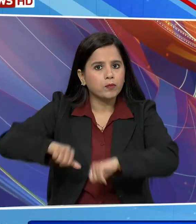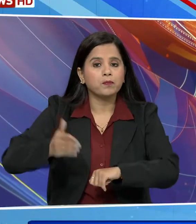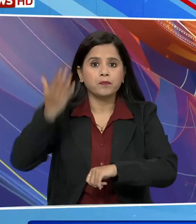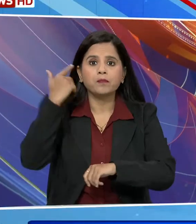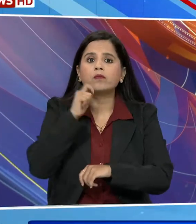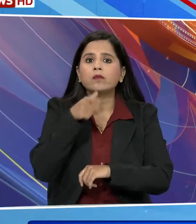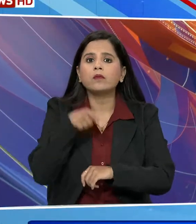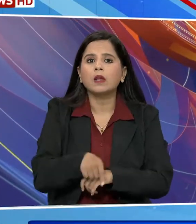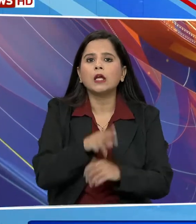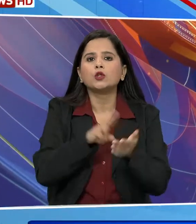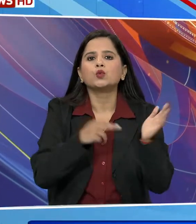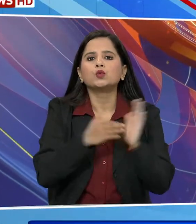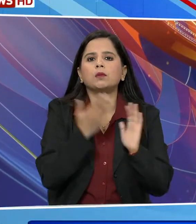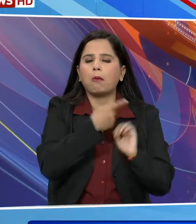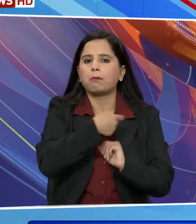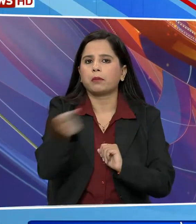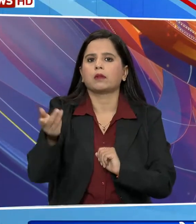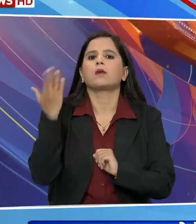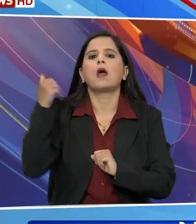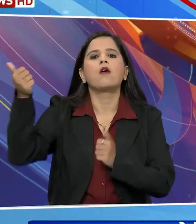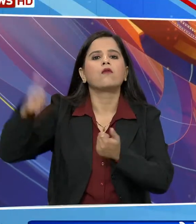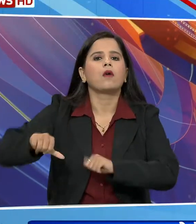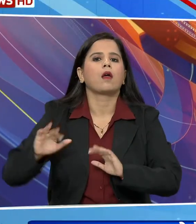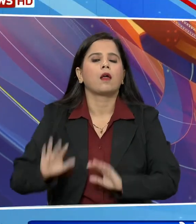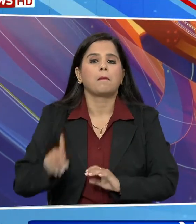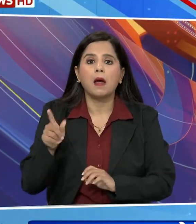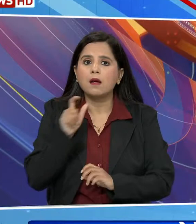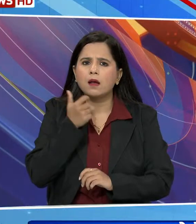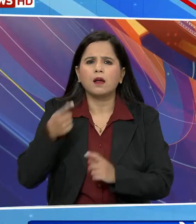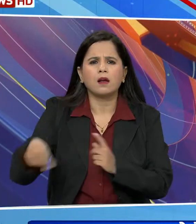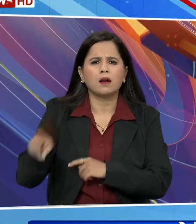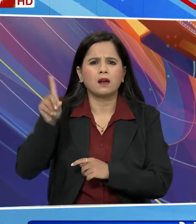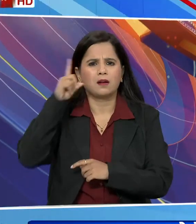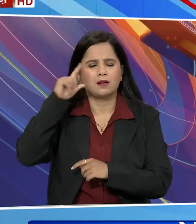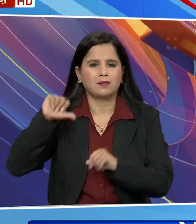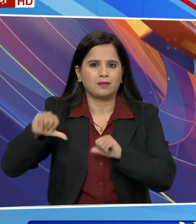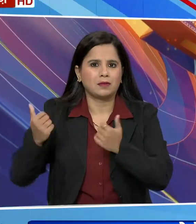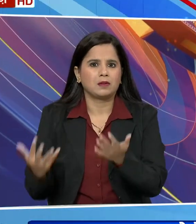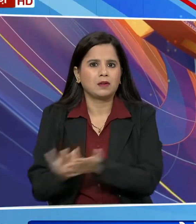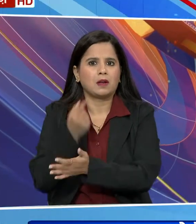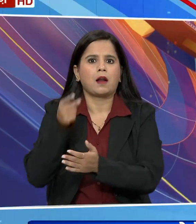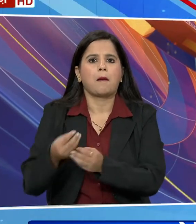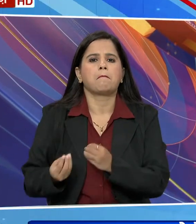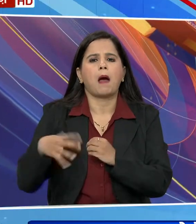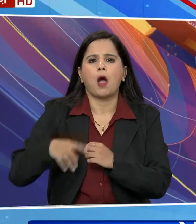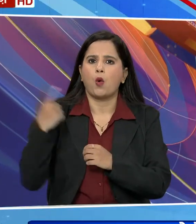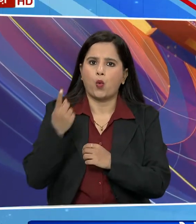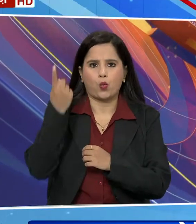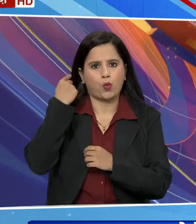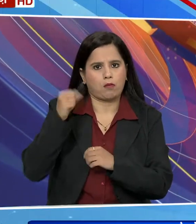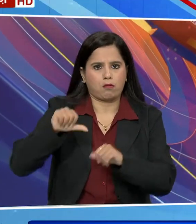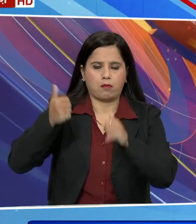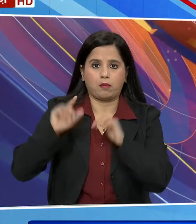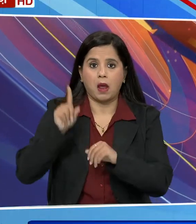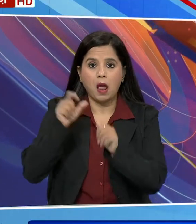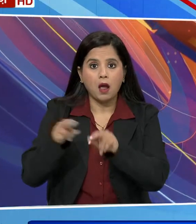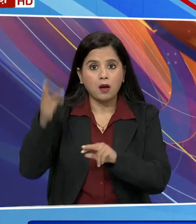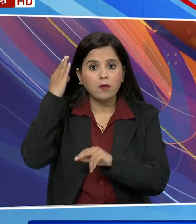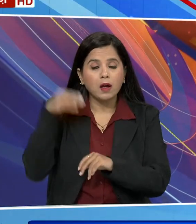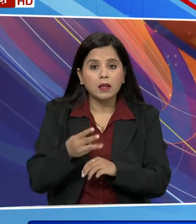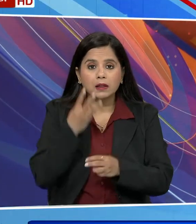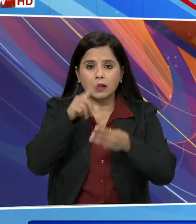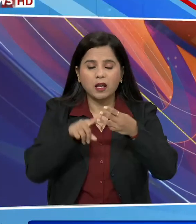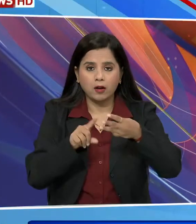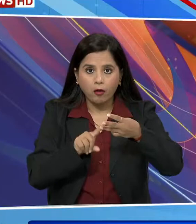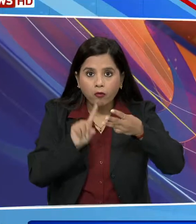इंगलेंड को पहले माच में न्यूजेलेंड से हार का सामना करना पड़ा था इंगलेंड को उसे फेक जीत बांगलादेश के खिलाफ मिली अफगानिस्तान की तीन माचों में ये